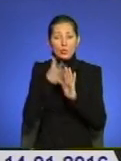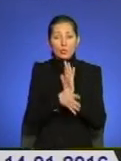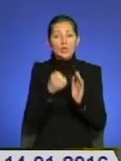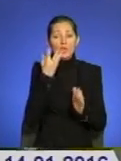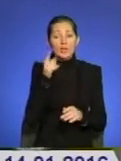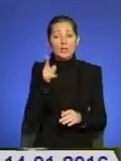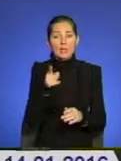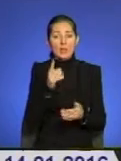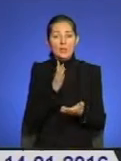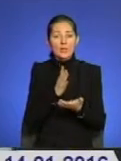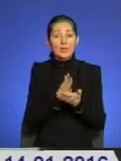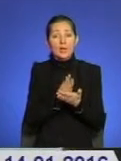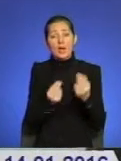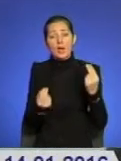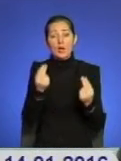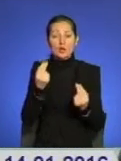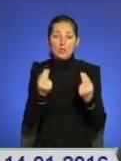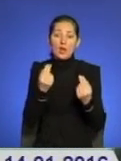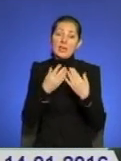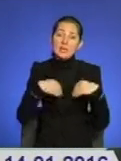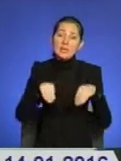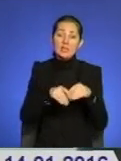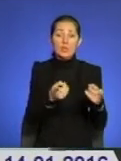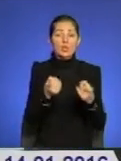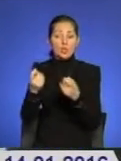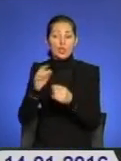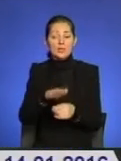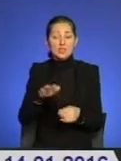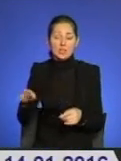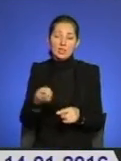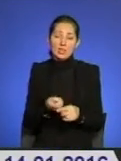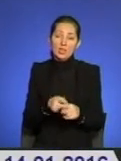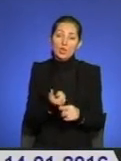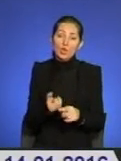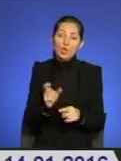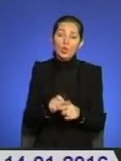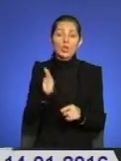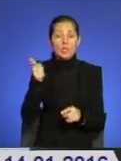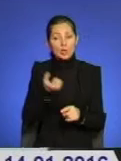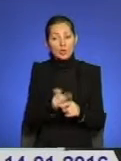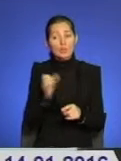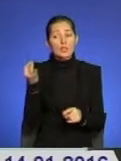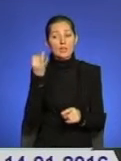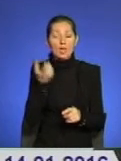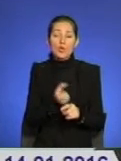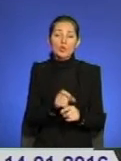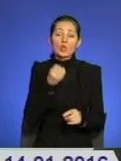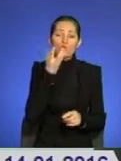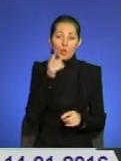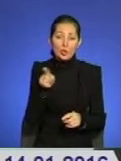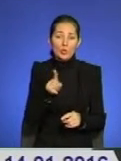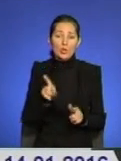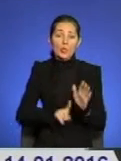коли там і розваги трошки сполучаються, і сім'ї залучаються, і діти, це дуже класно, це дуже цікаво, це дуже добре, тому що